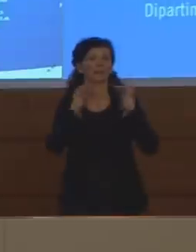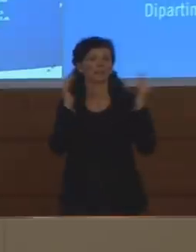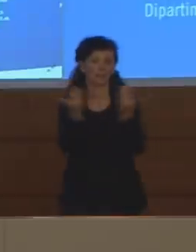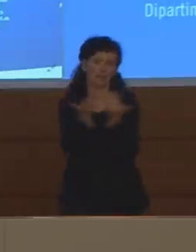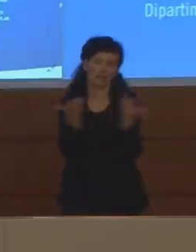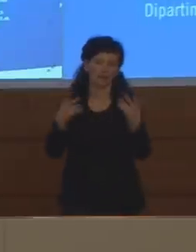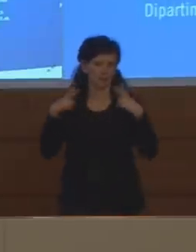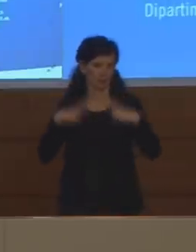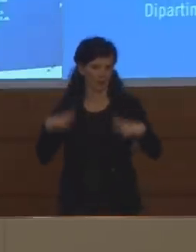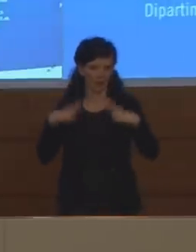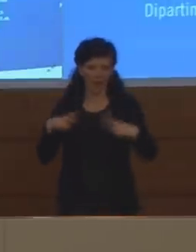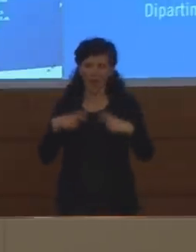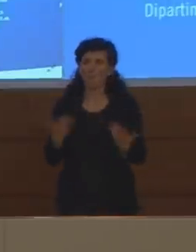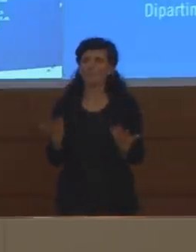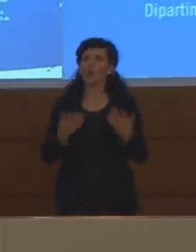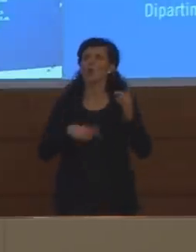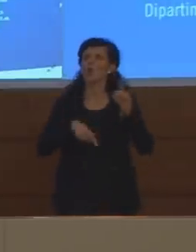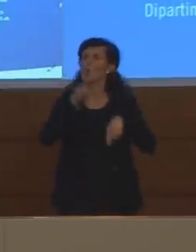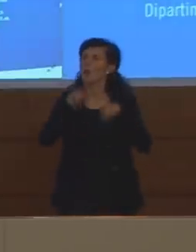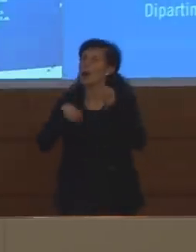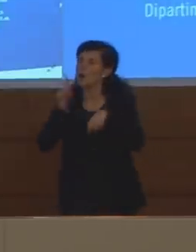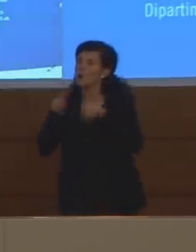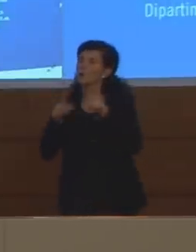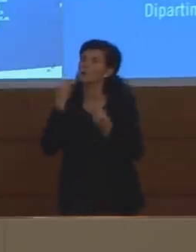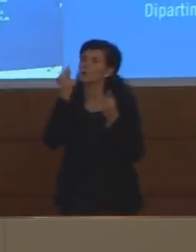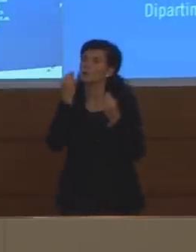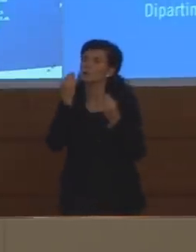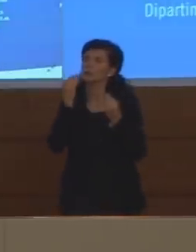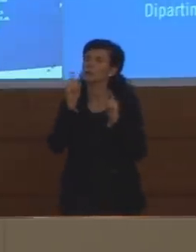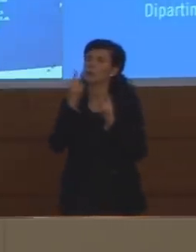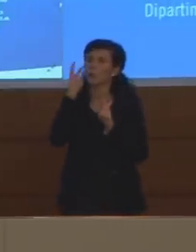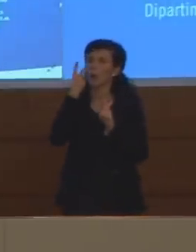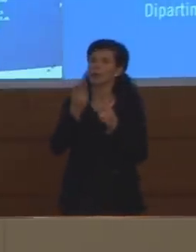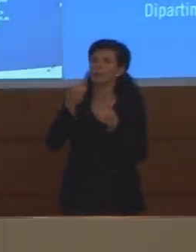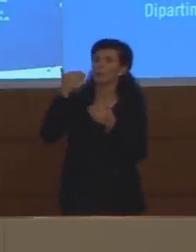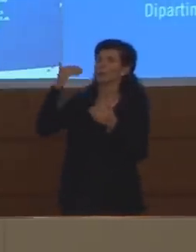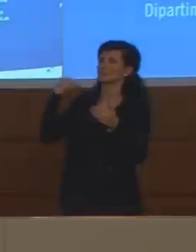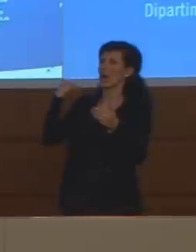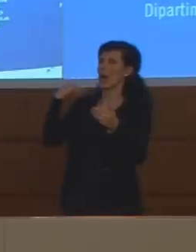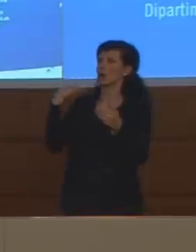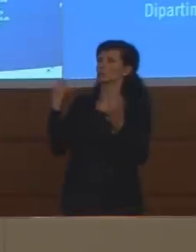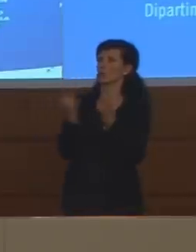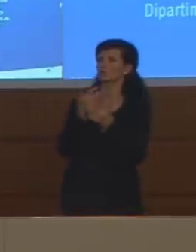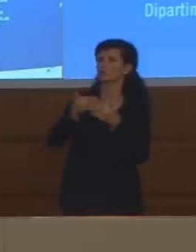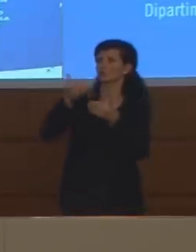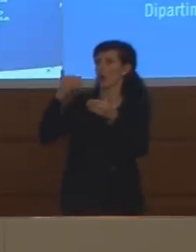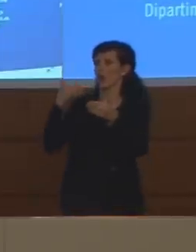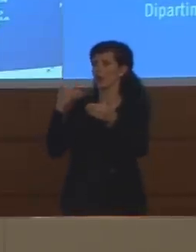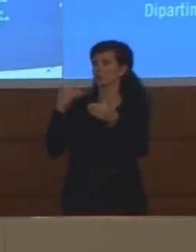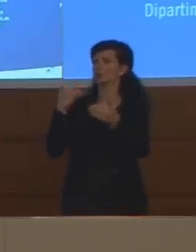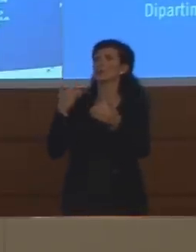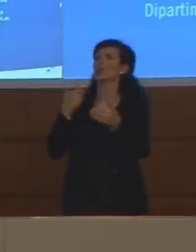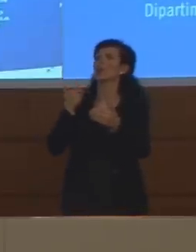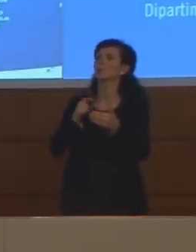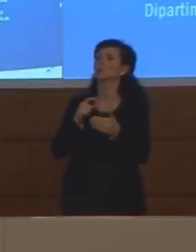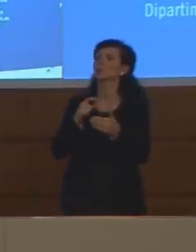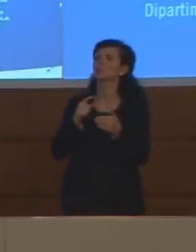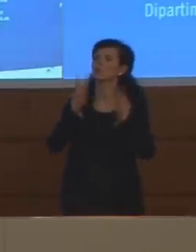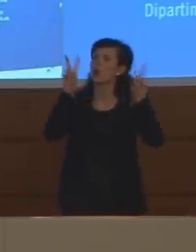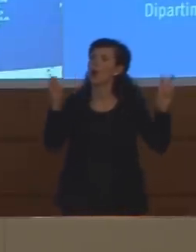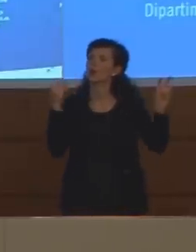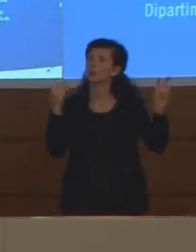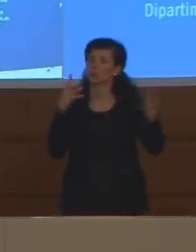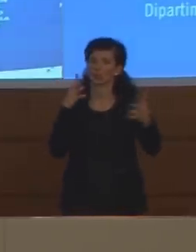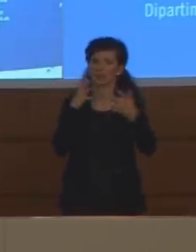auguriamo e qualcuno sta cominciando a scavare sul passato l'argomento è sempre trasparenza comunicazione